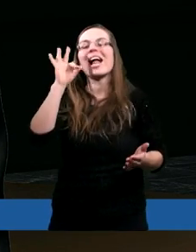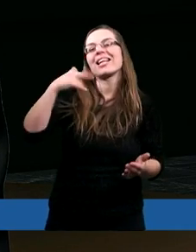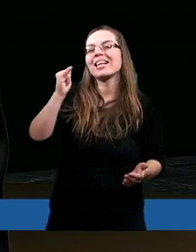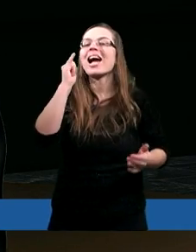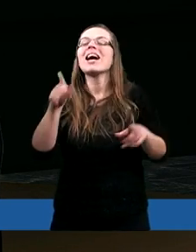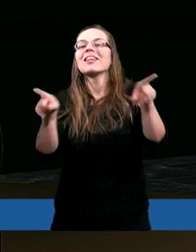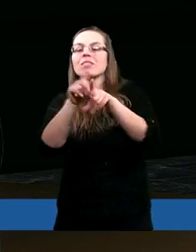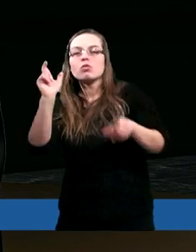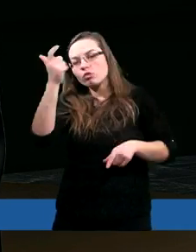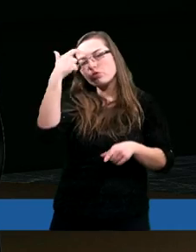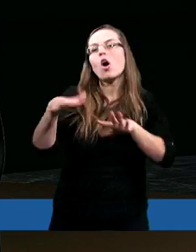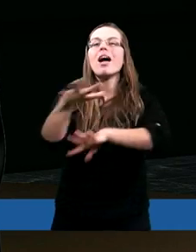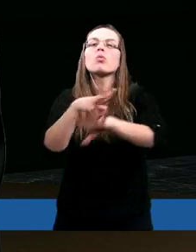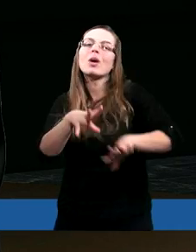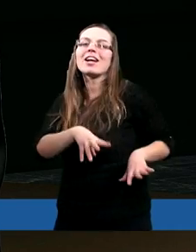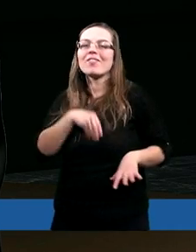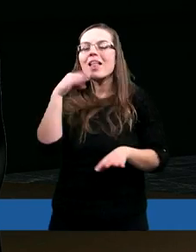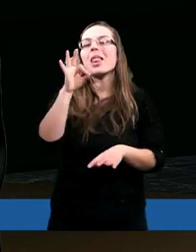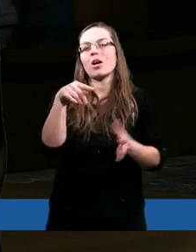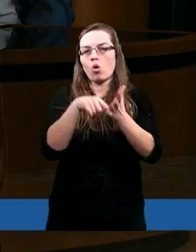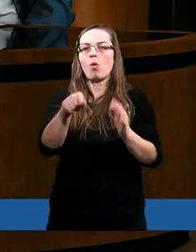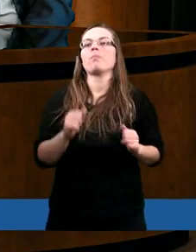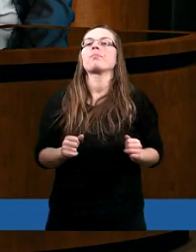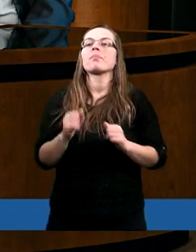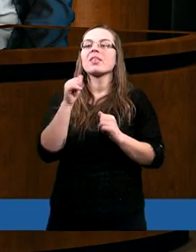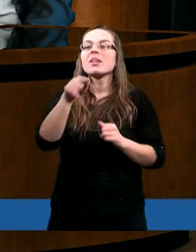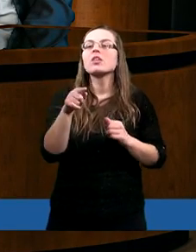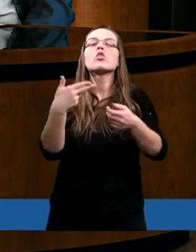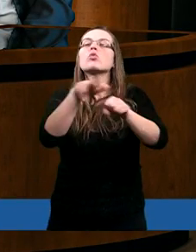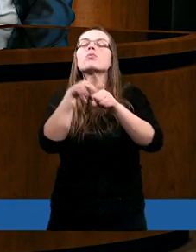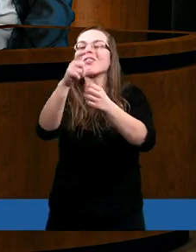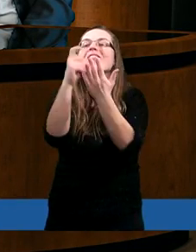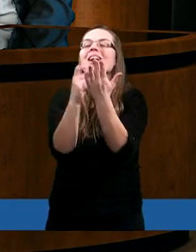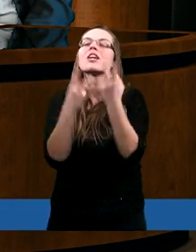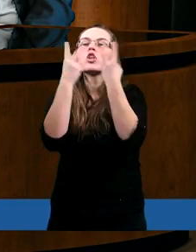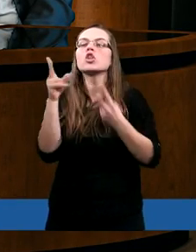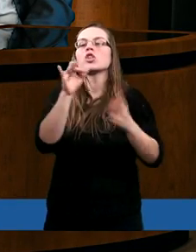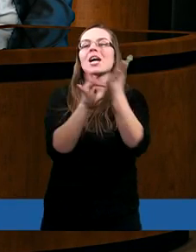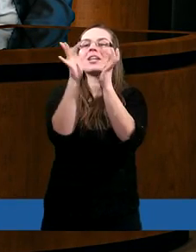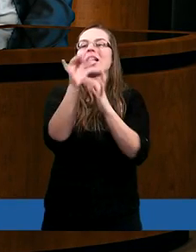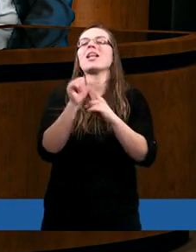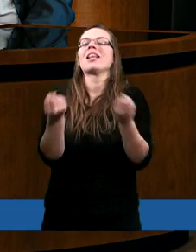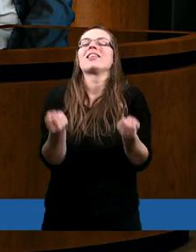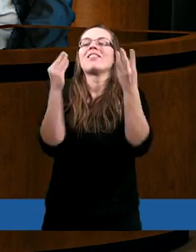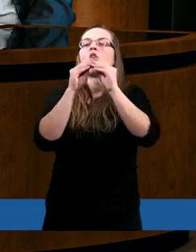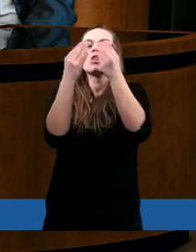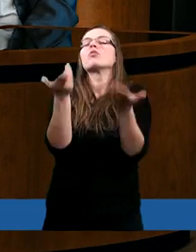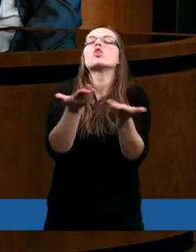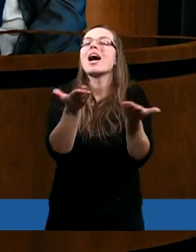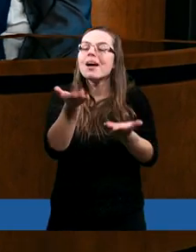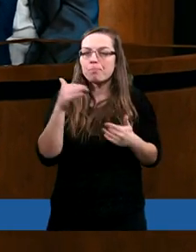no i też rola Ducha Świętego przy stworzeniu. Ślicznie. W których tekstach czytamy, że Jezus jest stworzycielem?